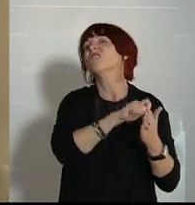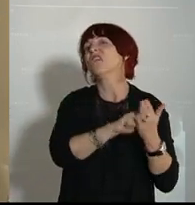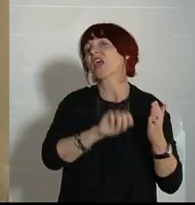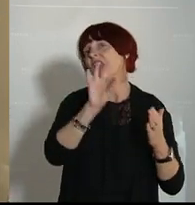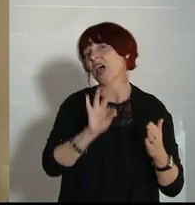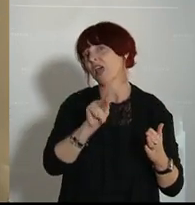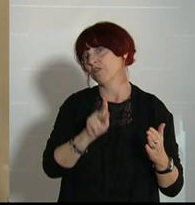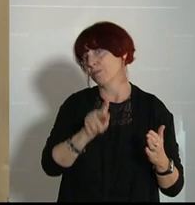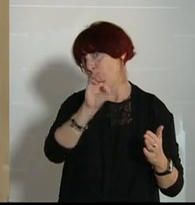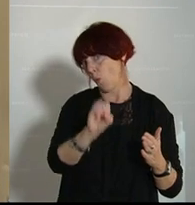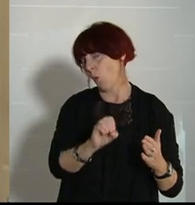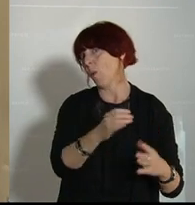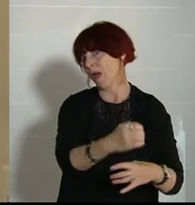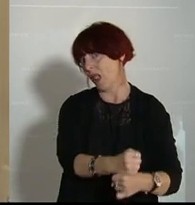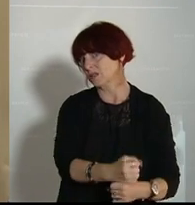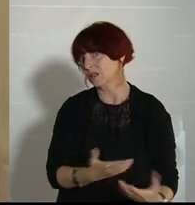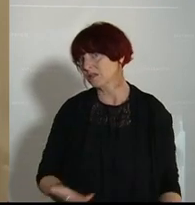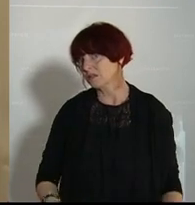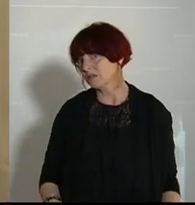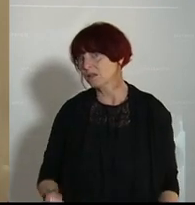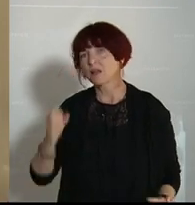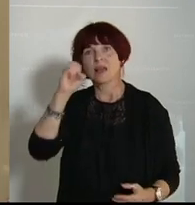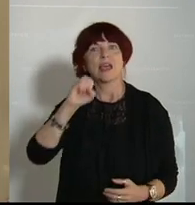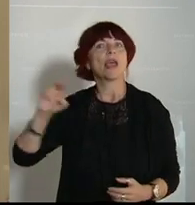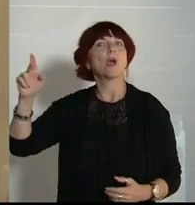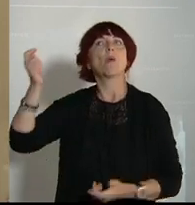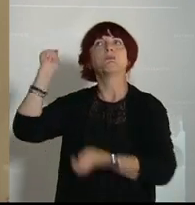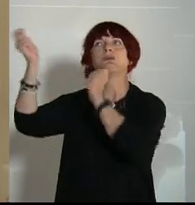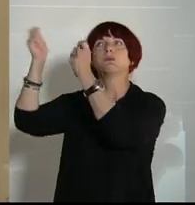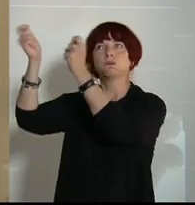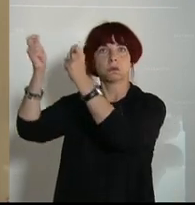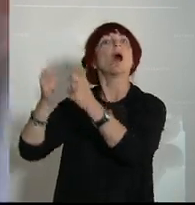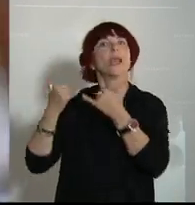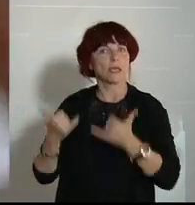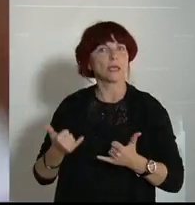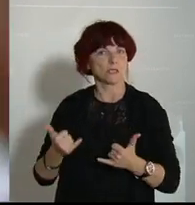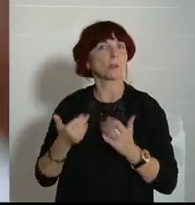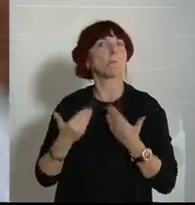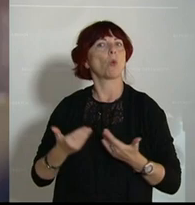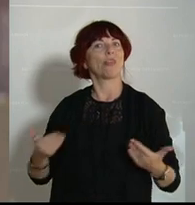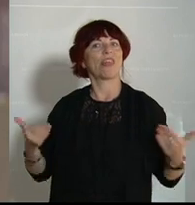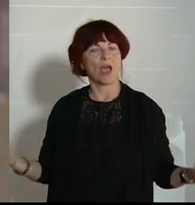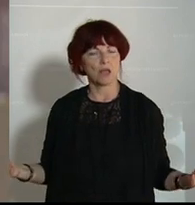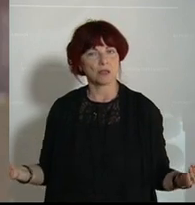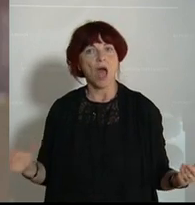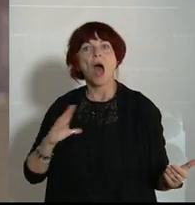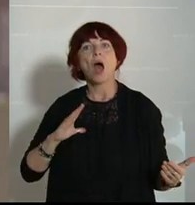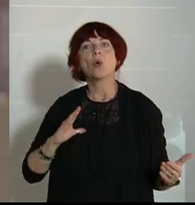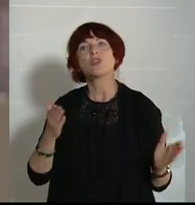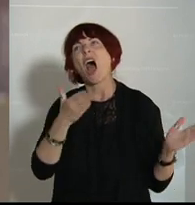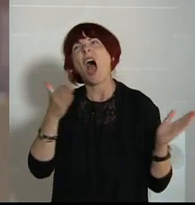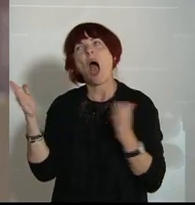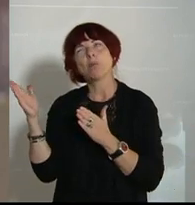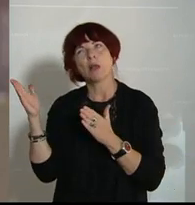ja neuerdings in Mode, wenn ich den ÖVP-Ministerinnen und Ministern zuhöre. Und ja, es ist ein Ablenken von der eigenen